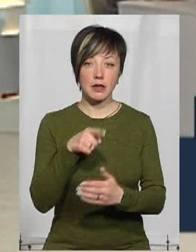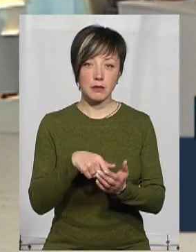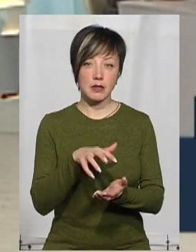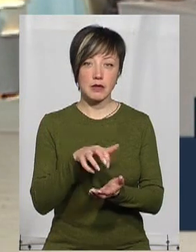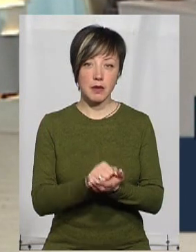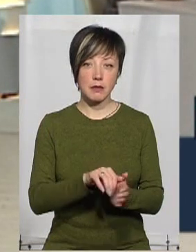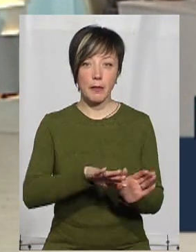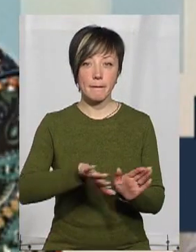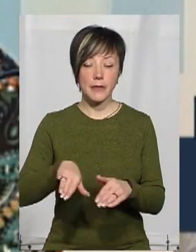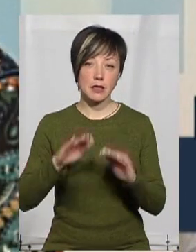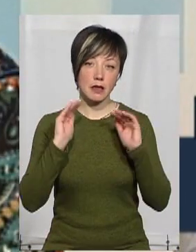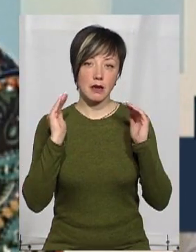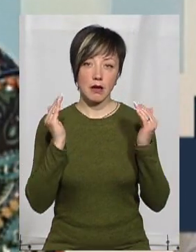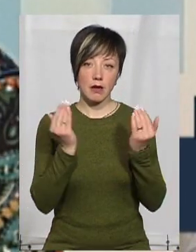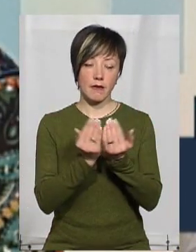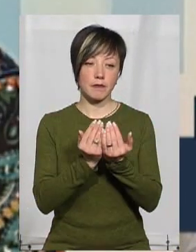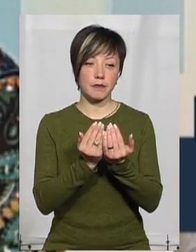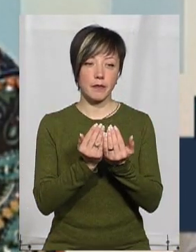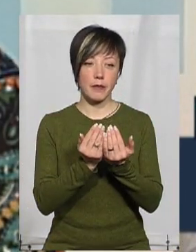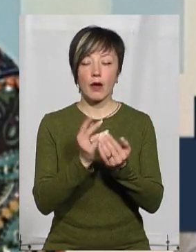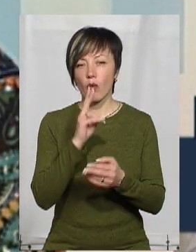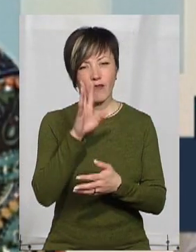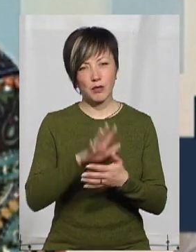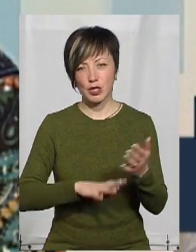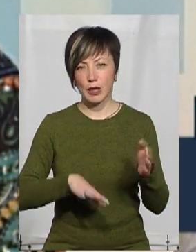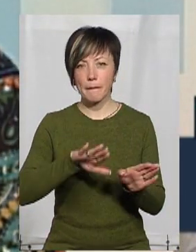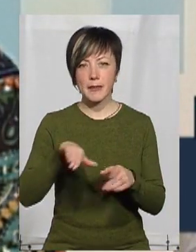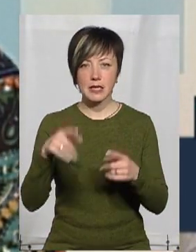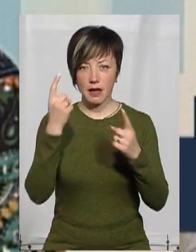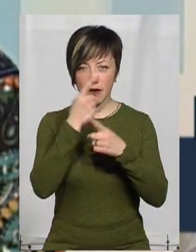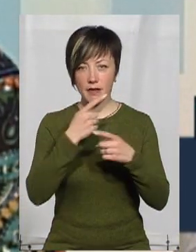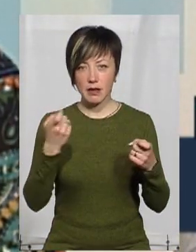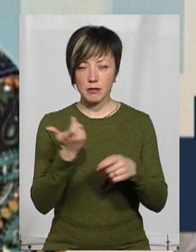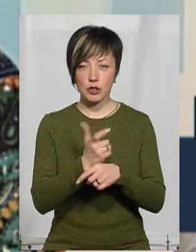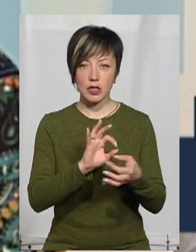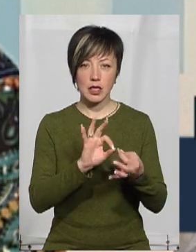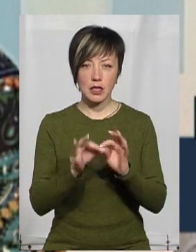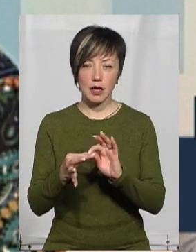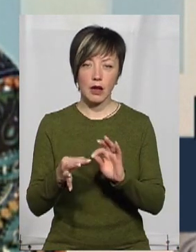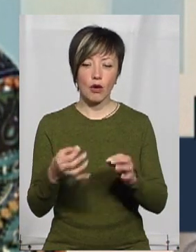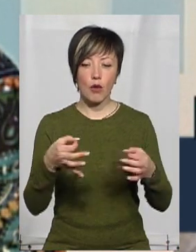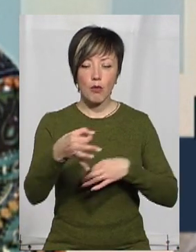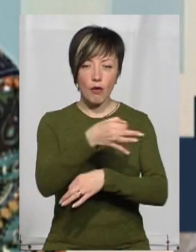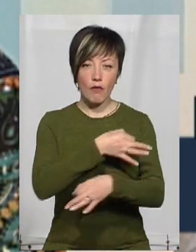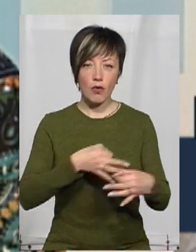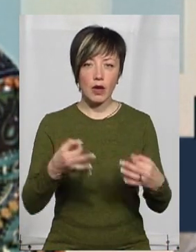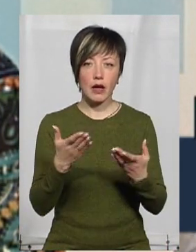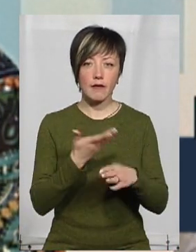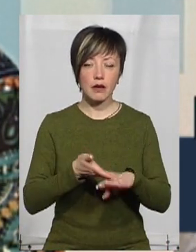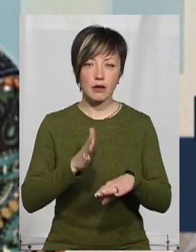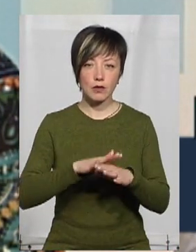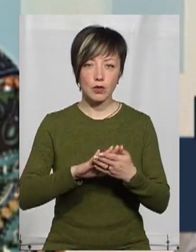займемося після ефіру і більш детально обговоримо, які можуть саме зараз в таких кризових